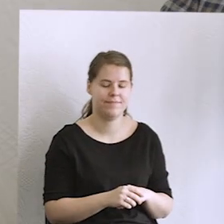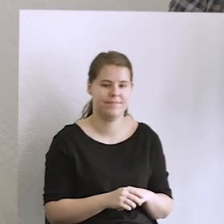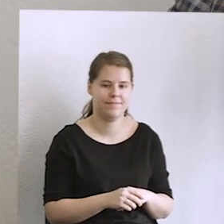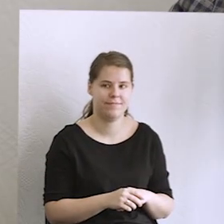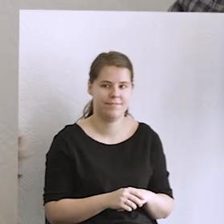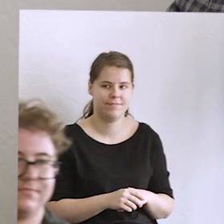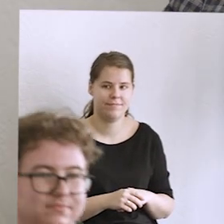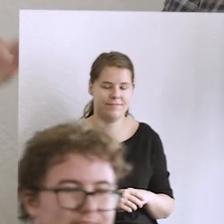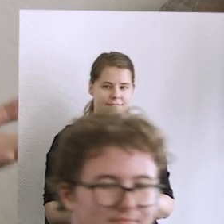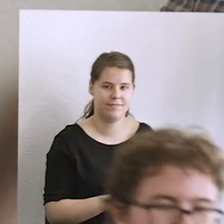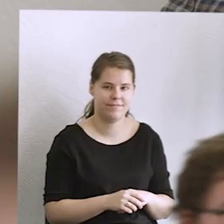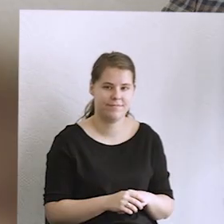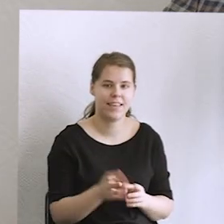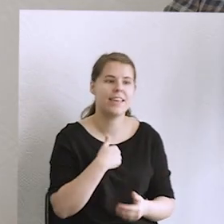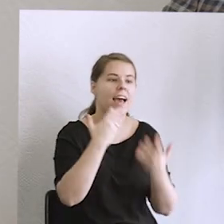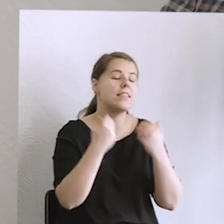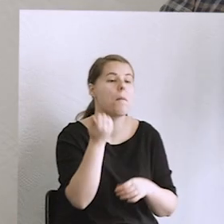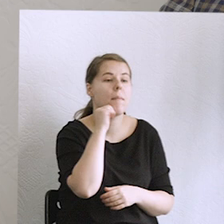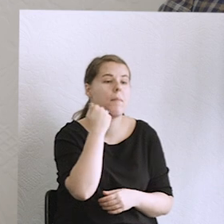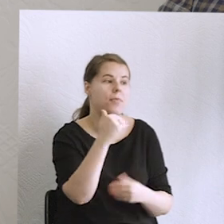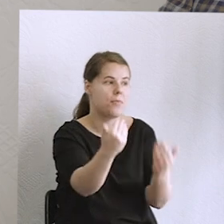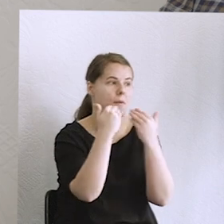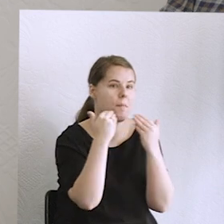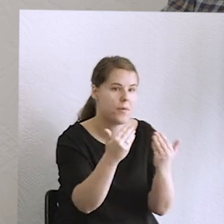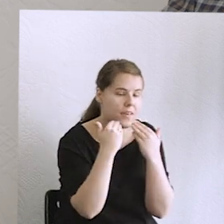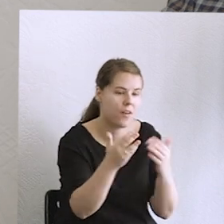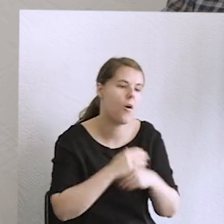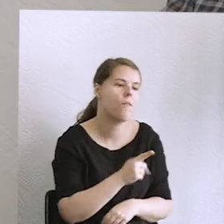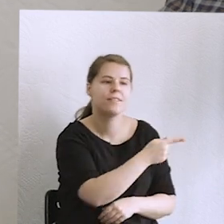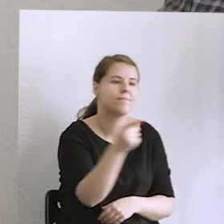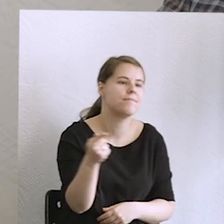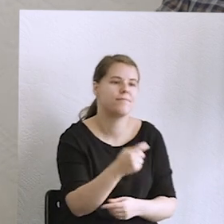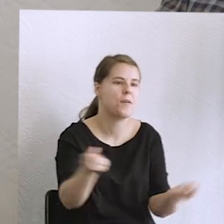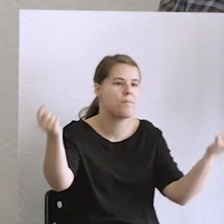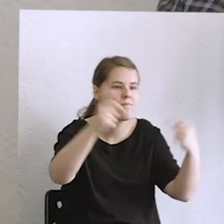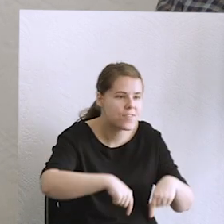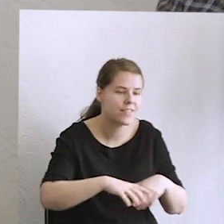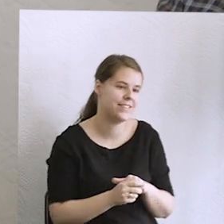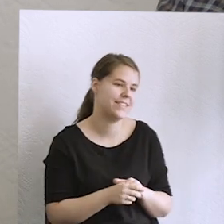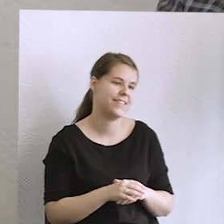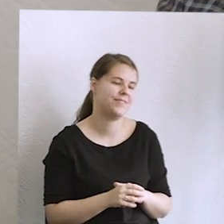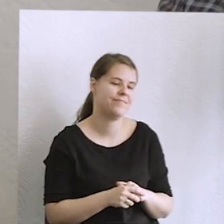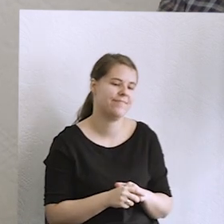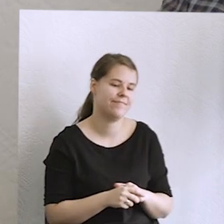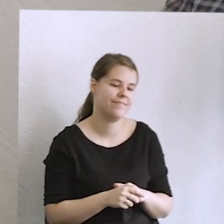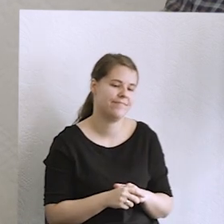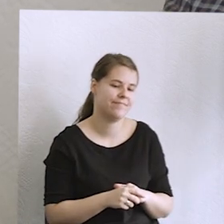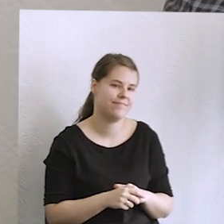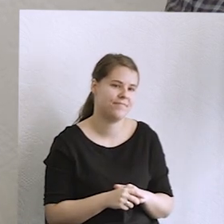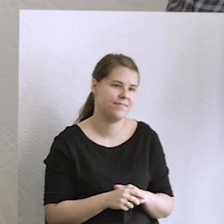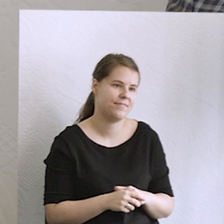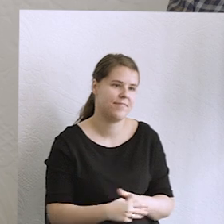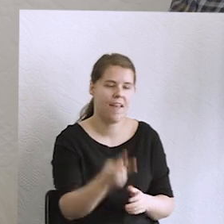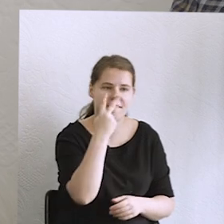A w tym samym chciałbym bardzo podziękować Wam przyjęcie zaproszenia i Państwu wszystkim, że przyszliście, wypełniliście tą